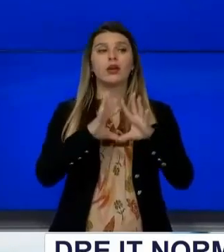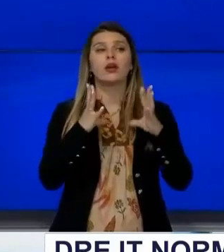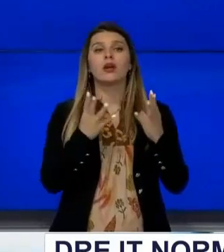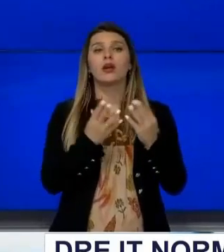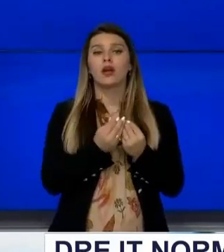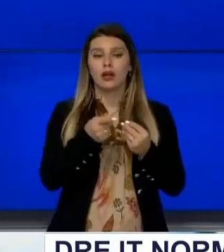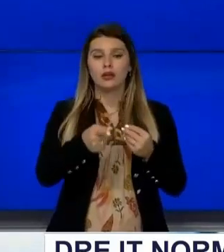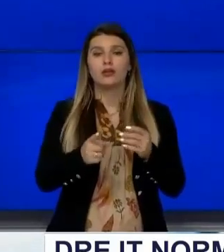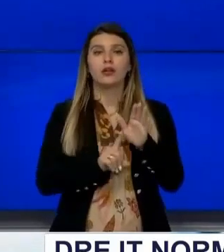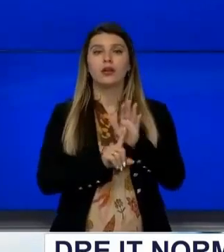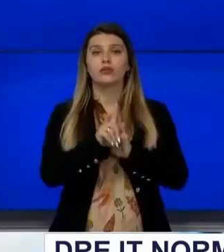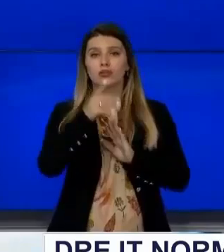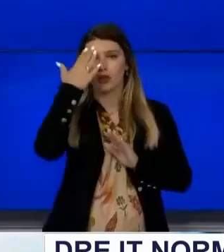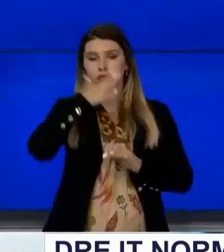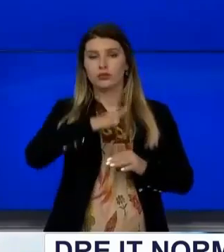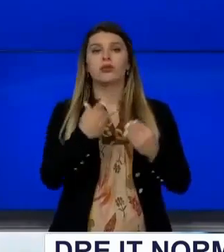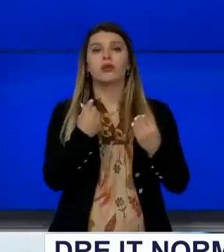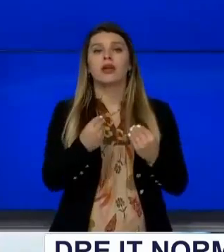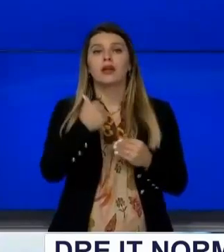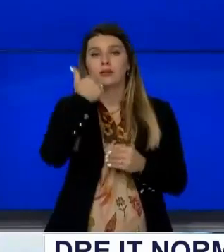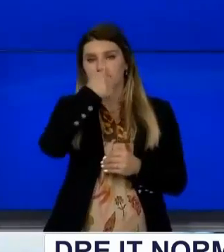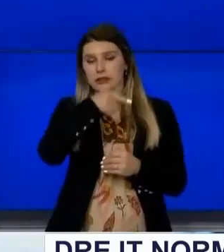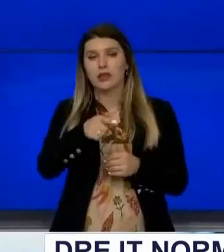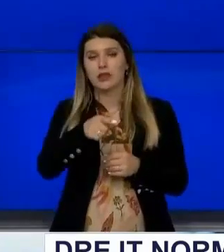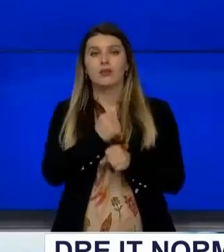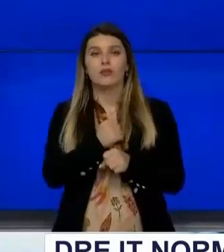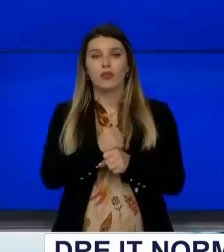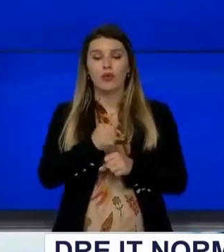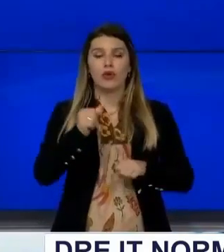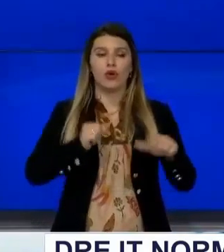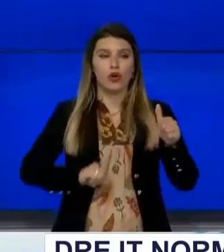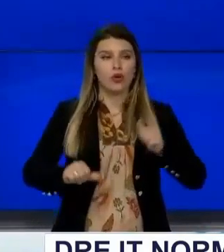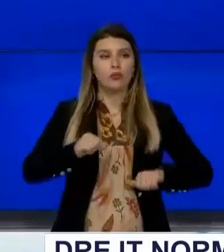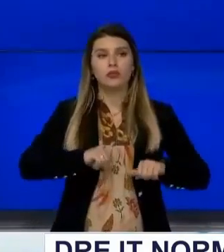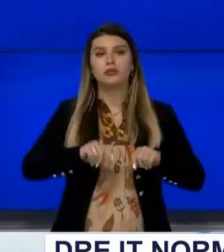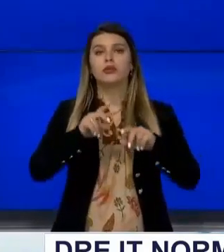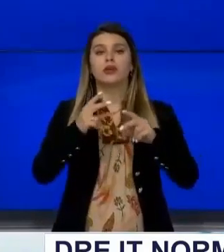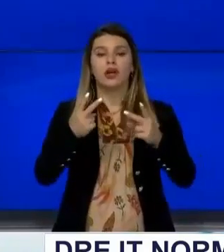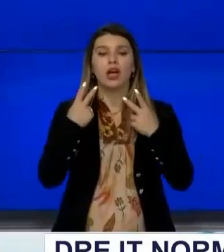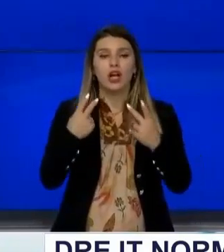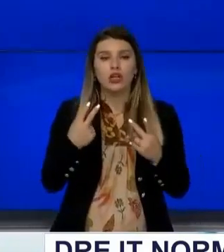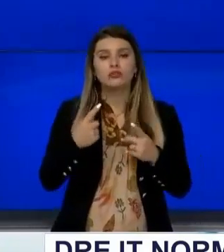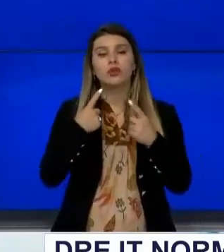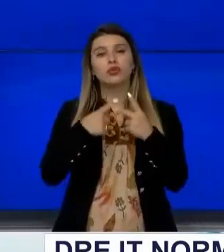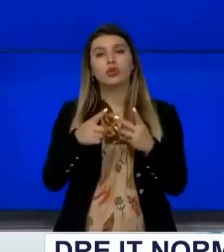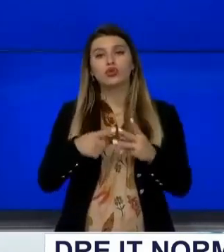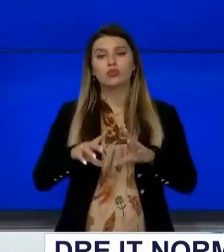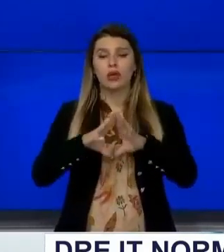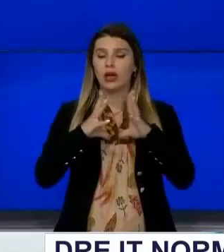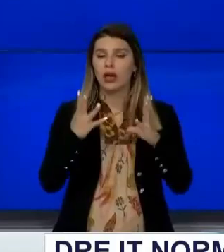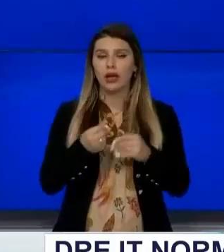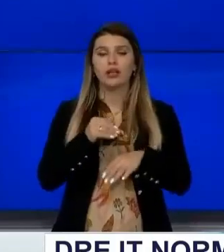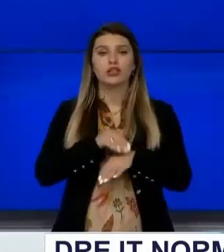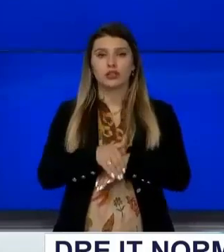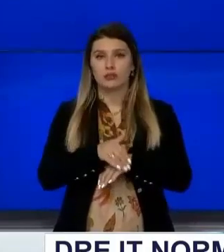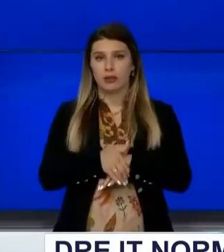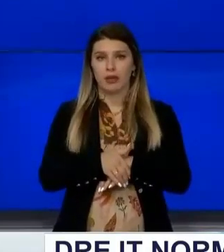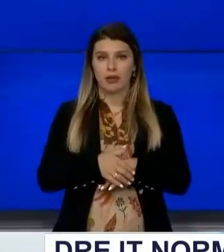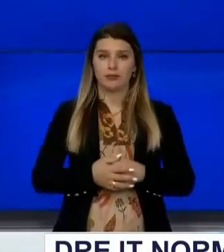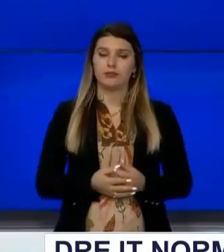rikthimit gradual të punës në koto ambulansa Operimeve që nuk janë emergjente dhe shërbimeve të tjera selektive